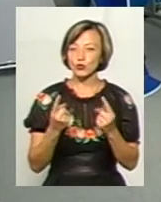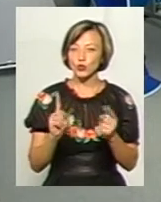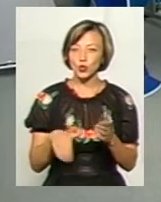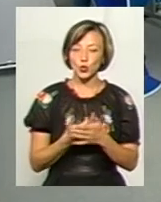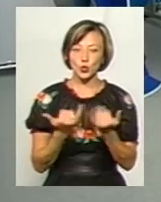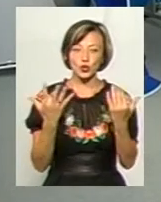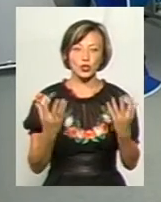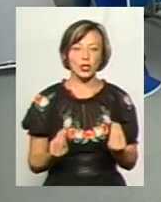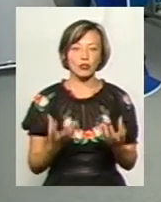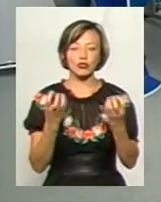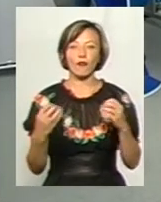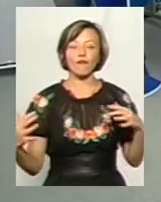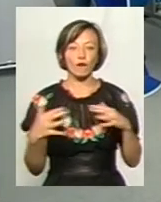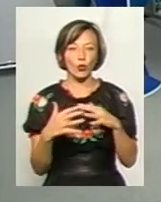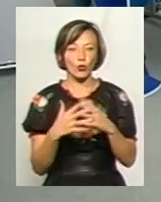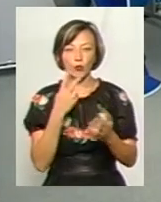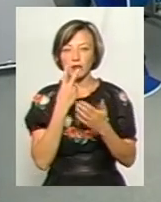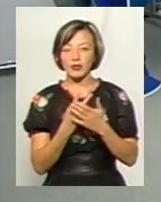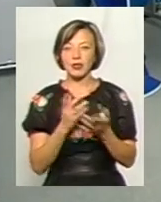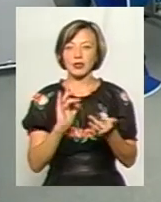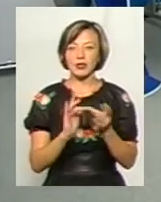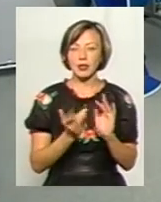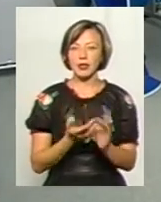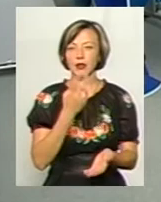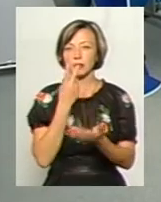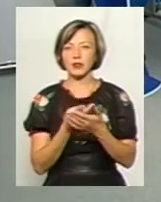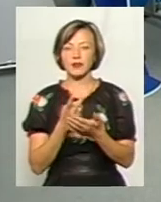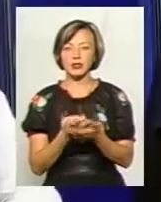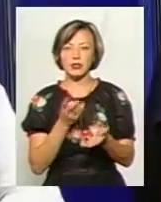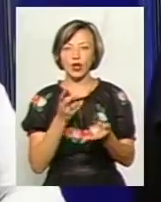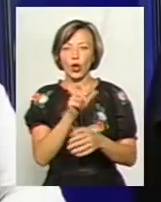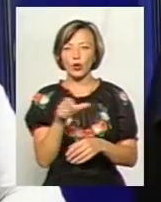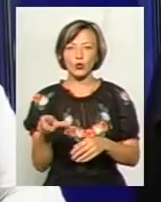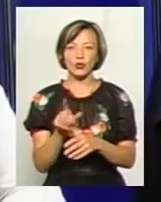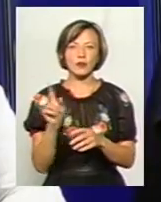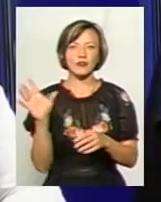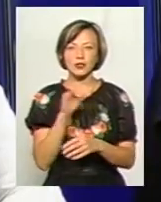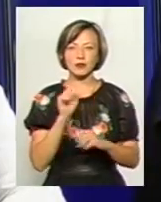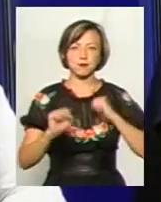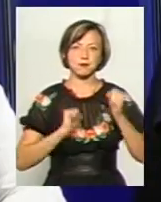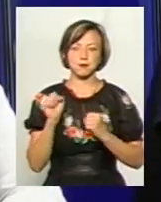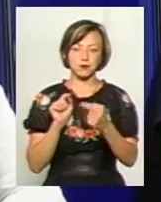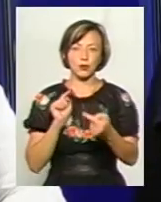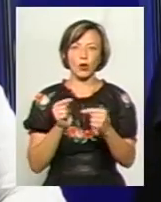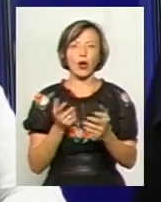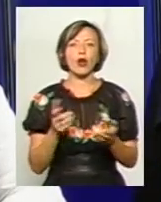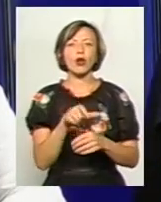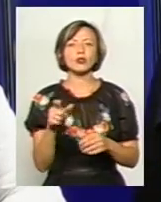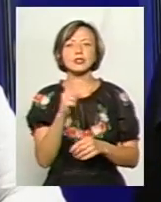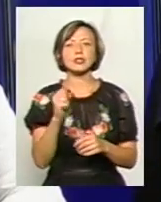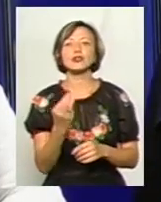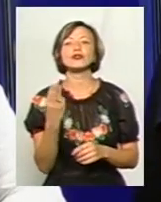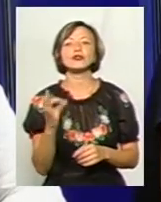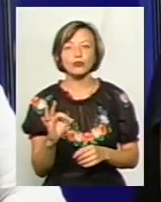до сьогоднішнього дня ще воюємо. От подивіться в соціальній мережі, подивіться, як налаштовані люди. Всі проти чогось. Але ж можна запитати, люди, а ви за що?